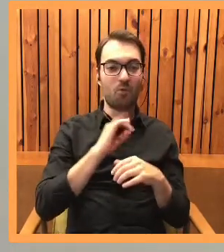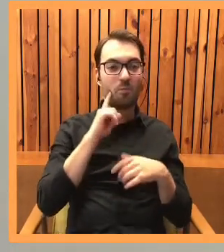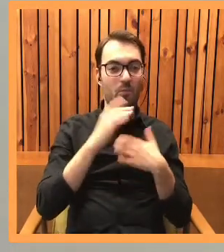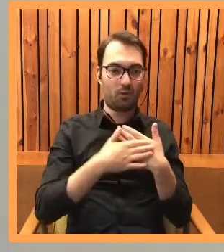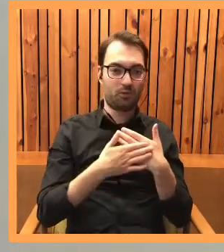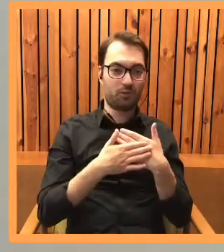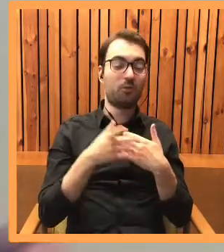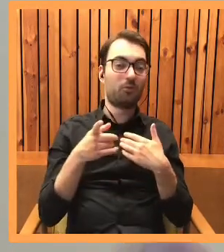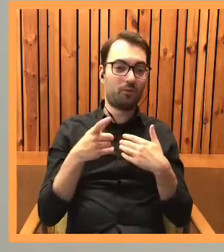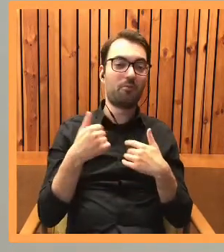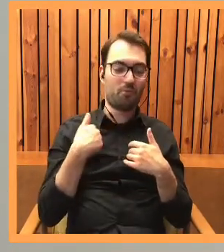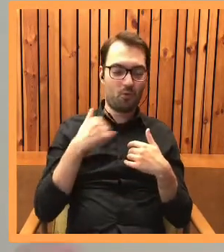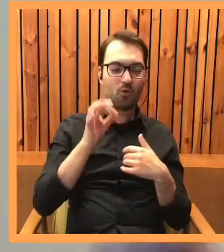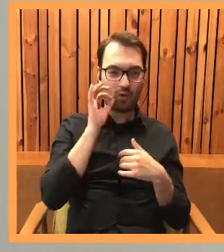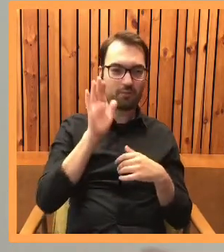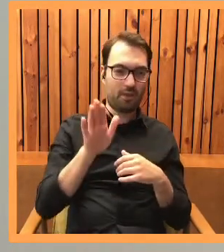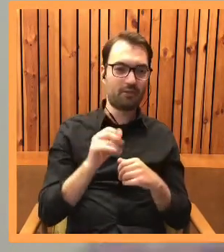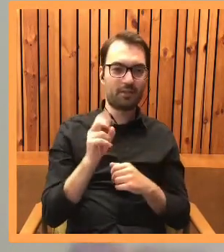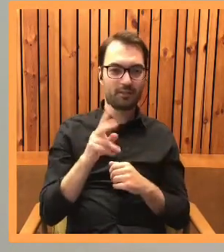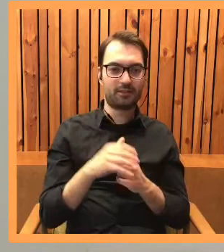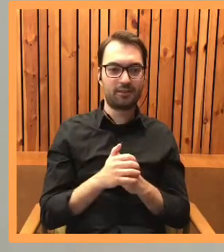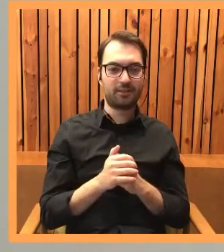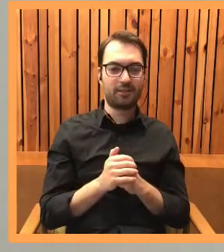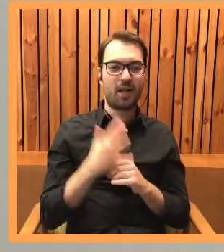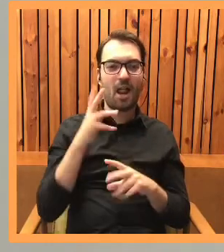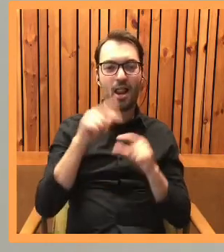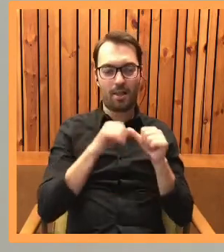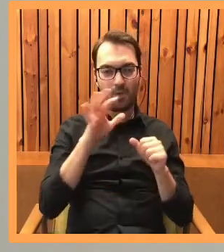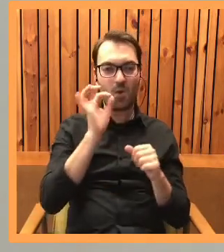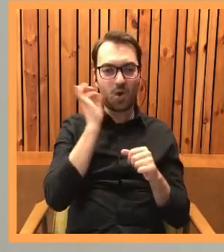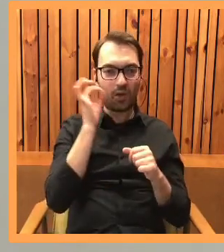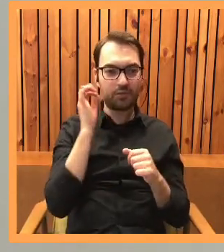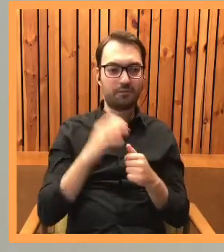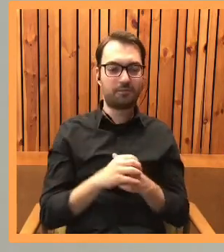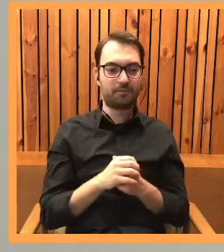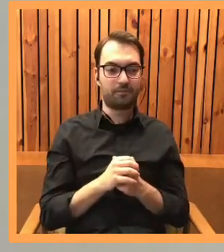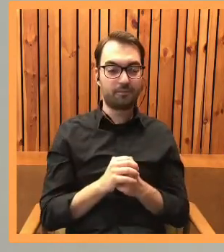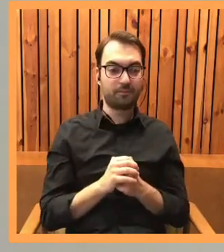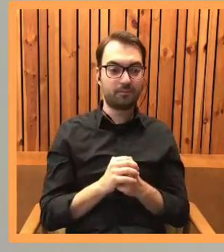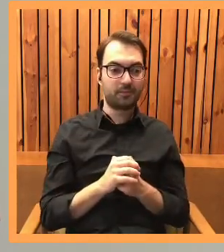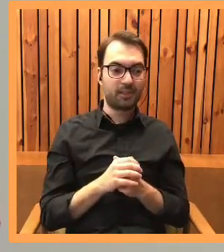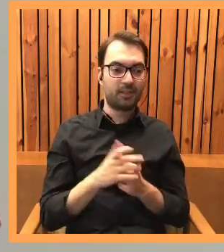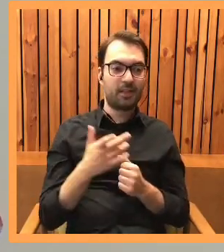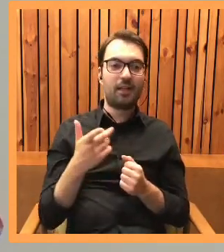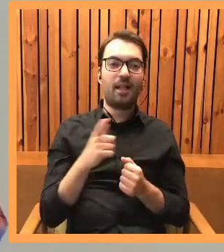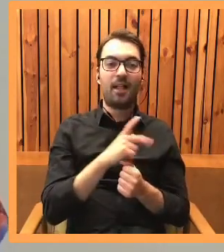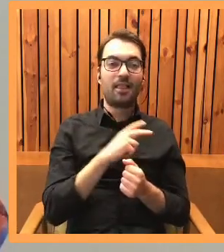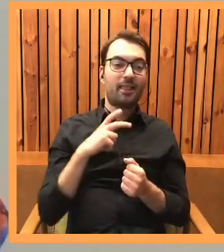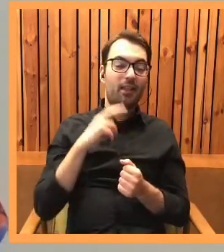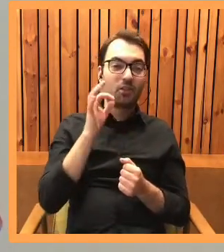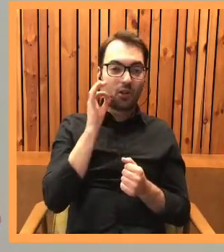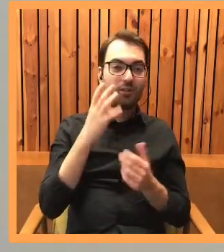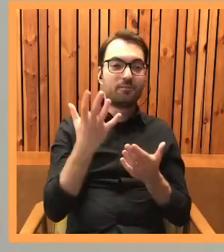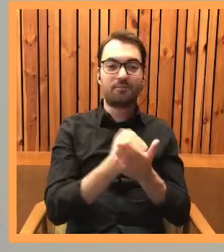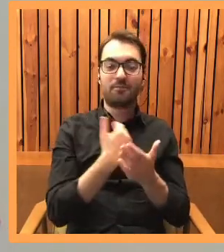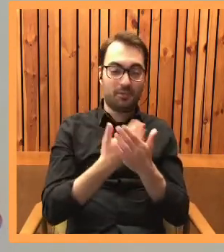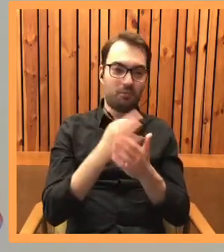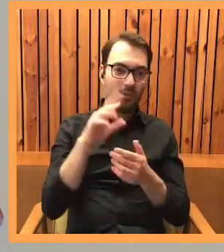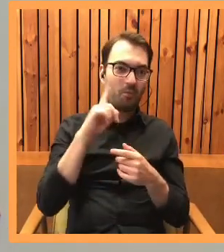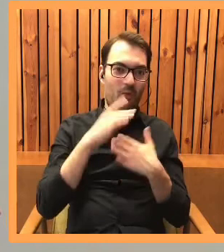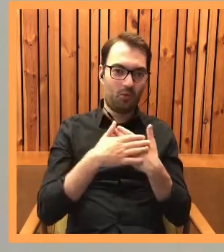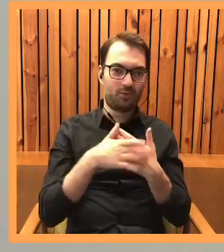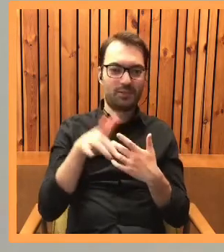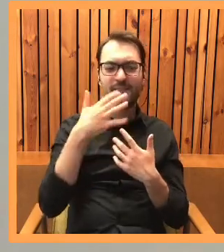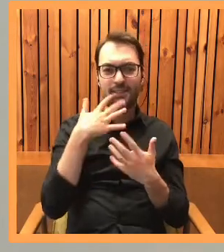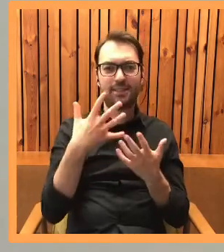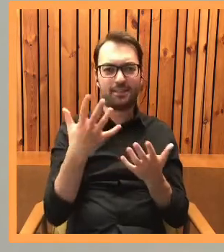męża były koty. Był kot przez wiele lat. No i nasze przygarnęliśmy głównie ze względu na niego, na to, że